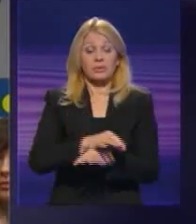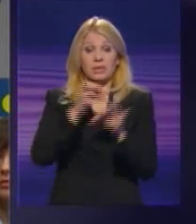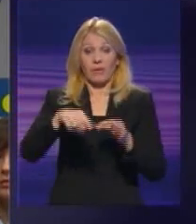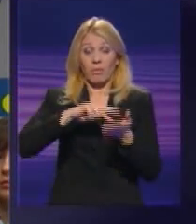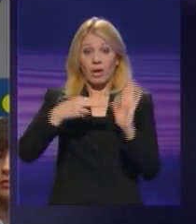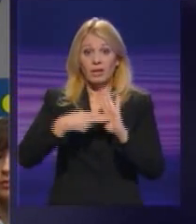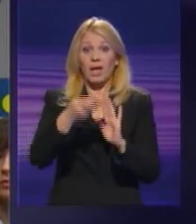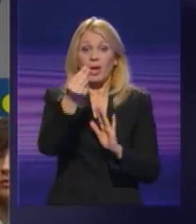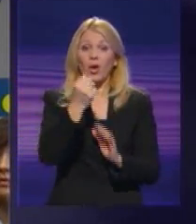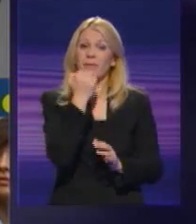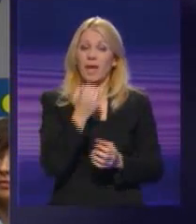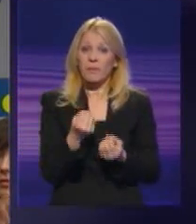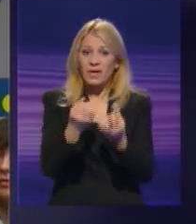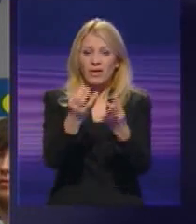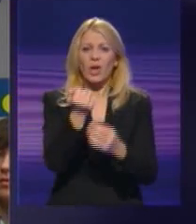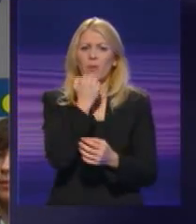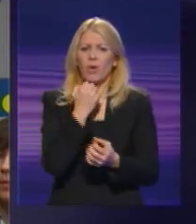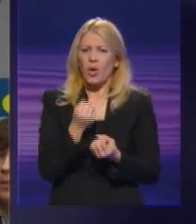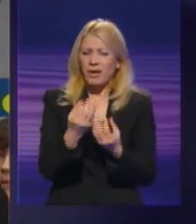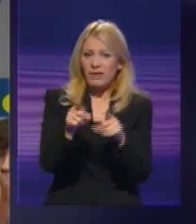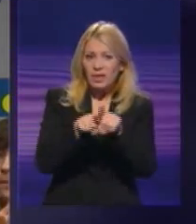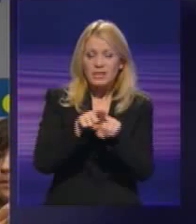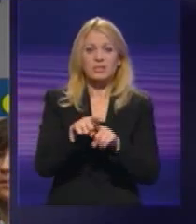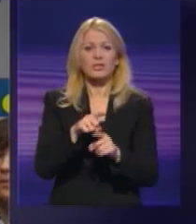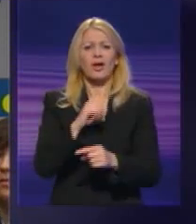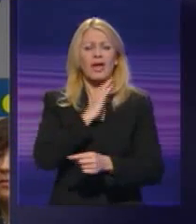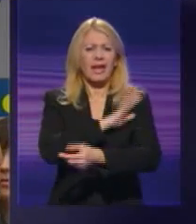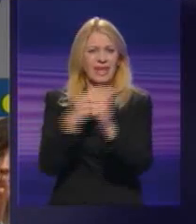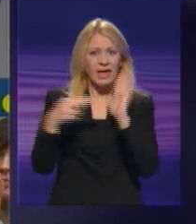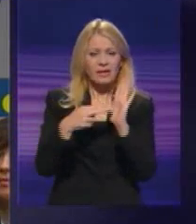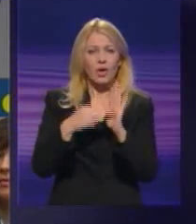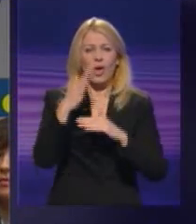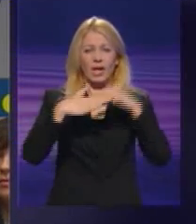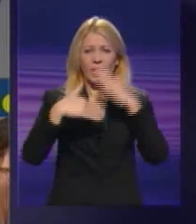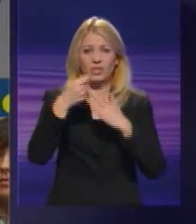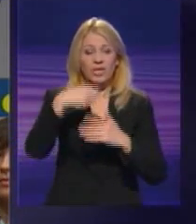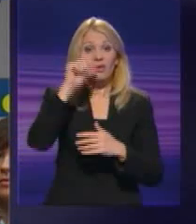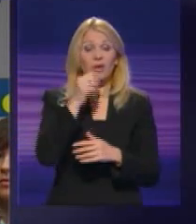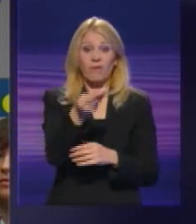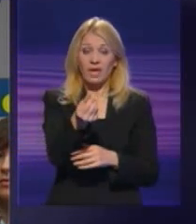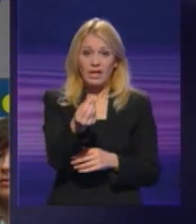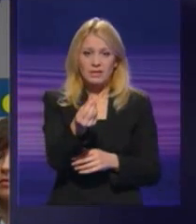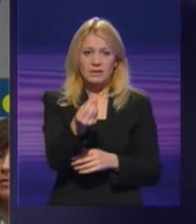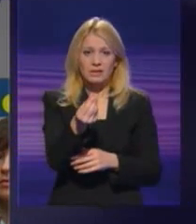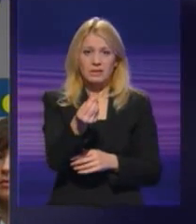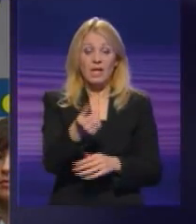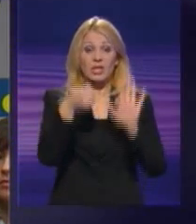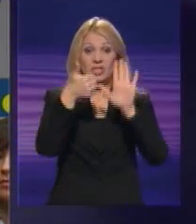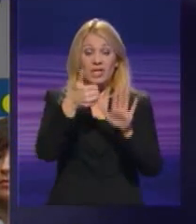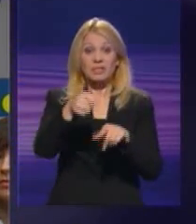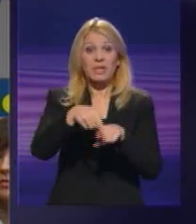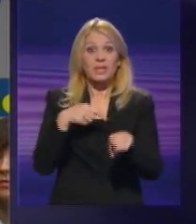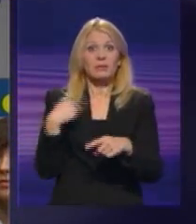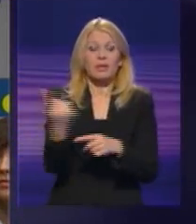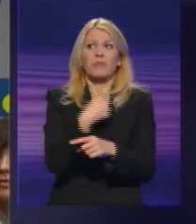Ekonomiju i privredu, poljoprivredu, energetiku, građevinu i financije. I šest meseci